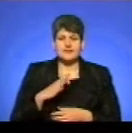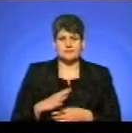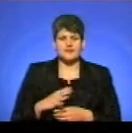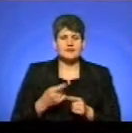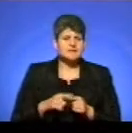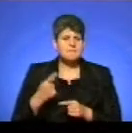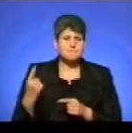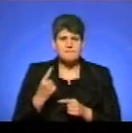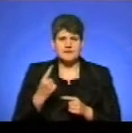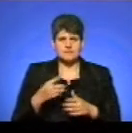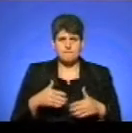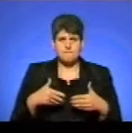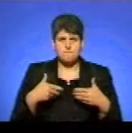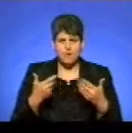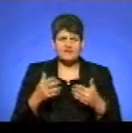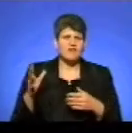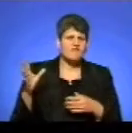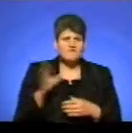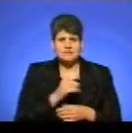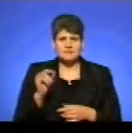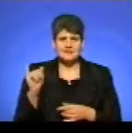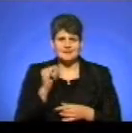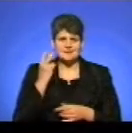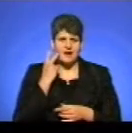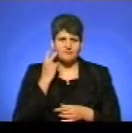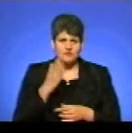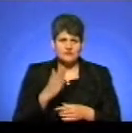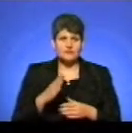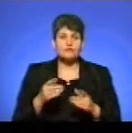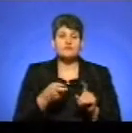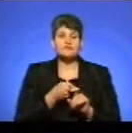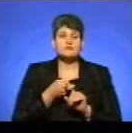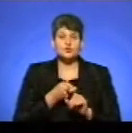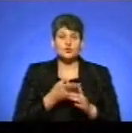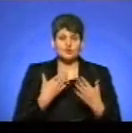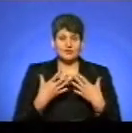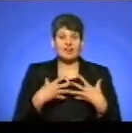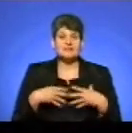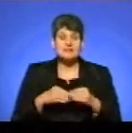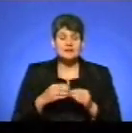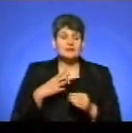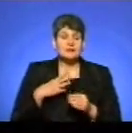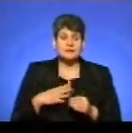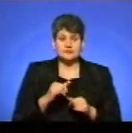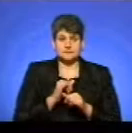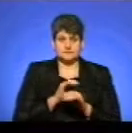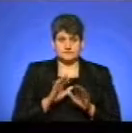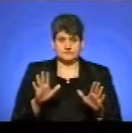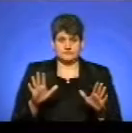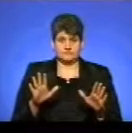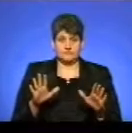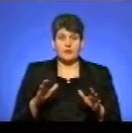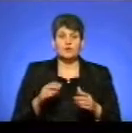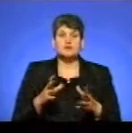перша порада. Всім і завжди. В стосунках взагалі не можна терпіти, бо стосунки це не про терпіння, це про